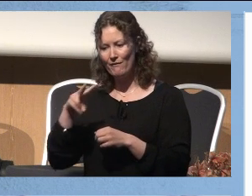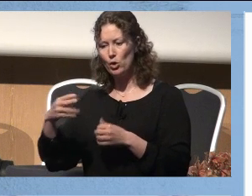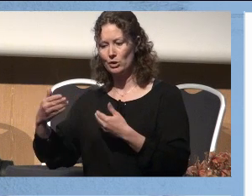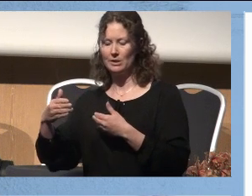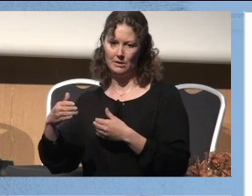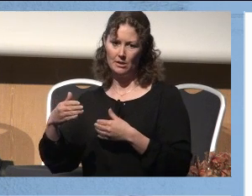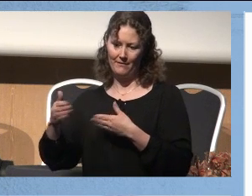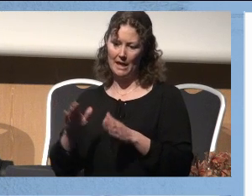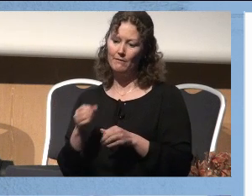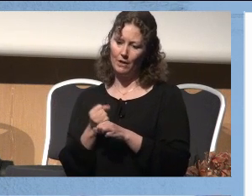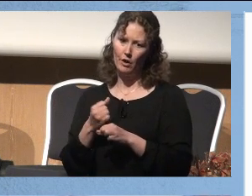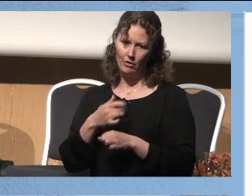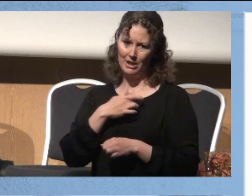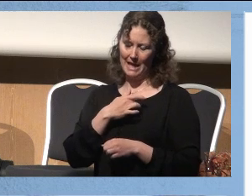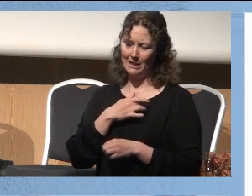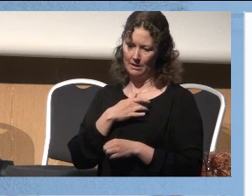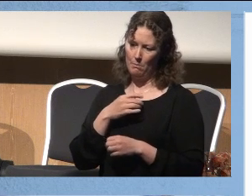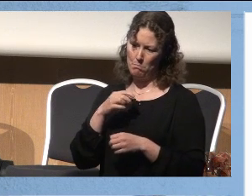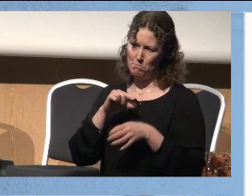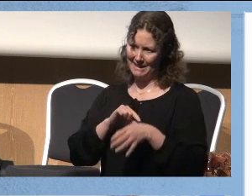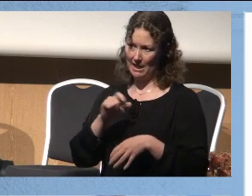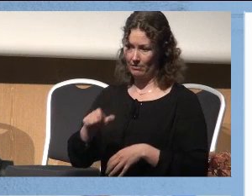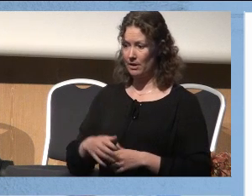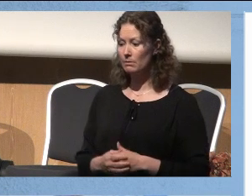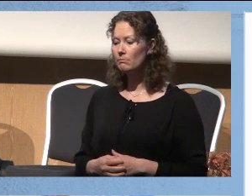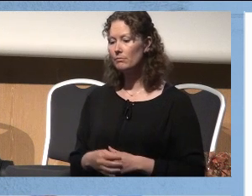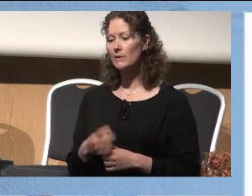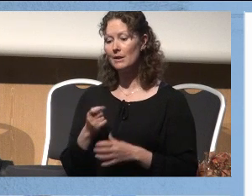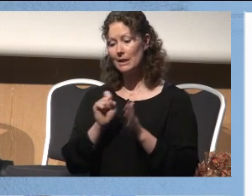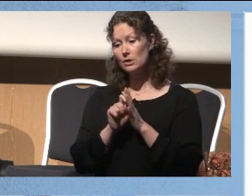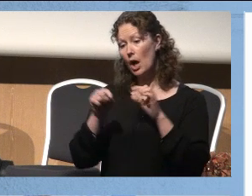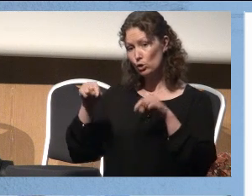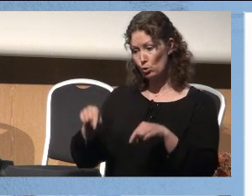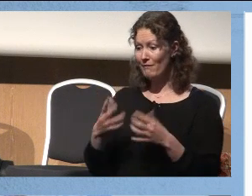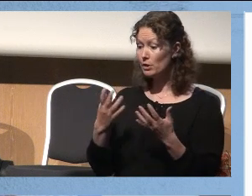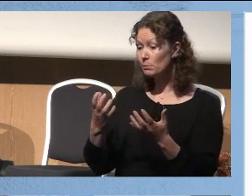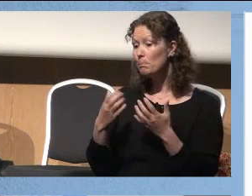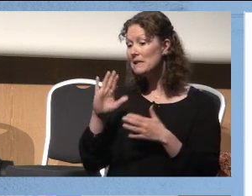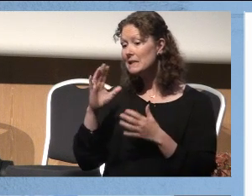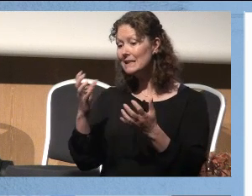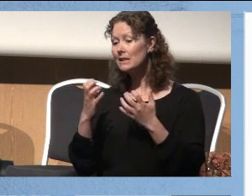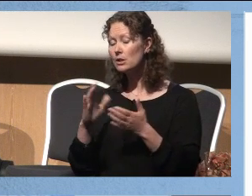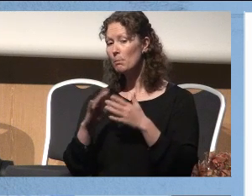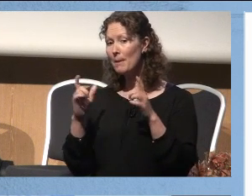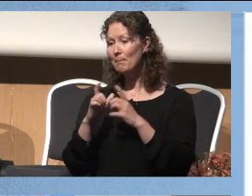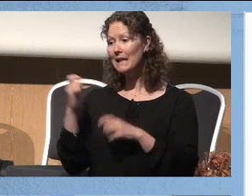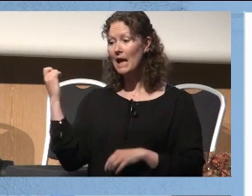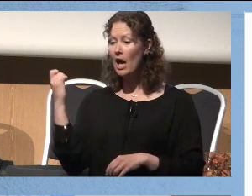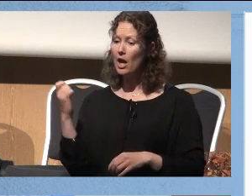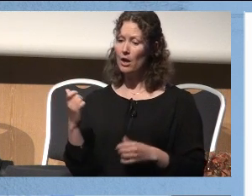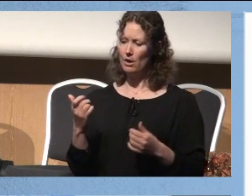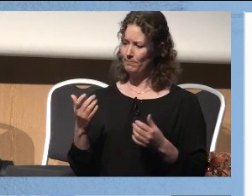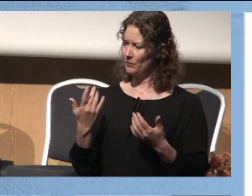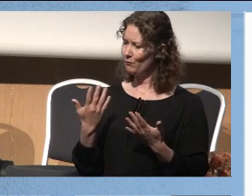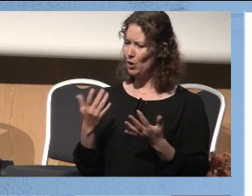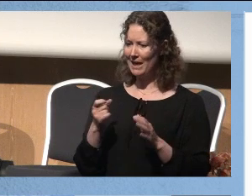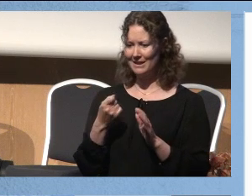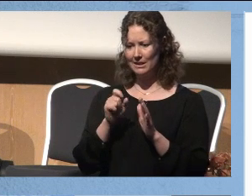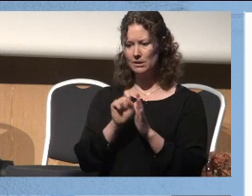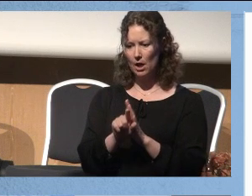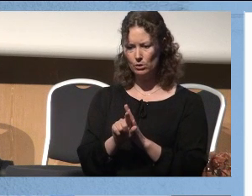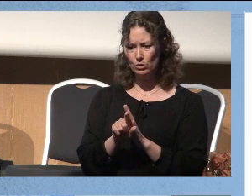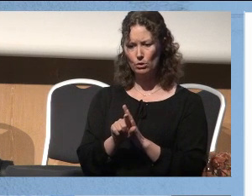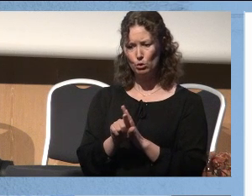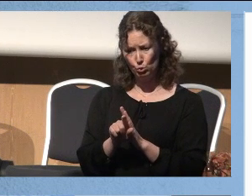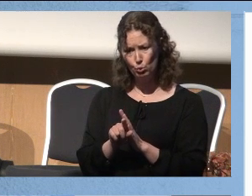hjertesviktpasient. til salgs nå, det mest interessante med bildet er hvor er den til salgs? Jo, den er til